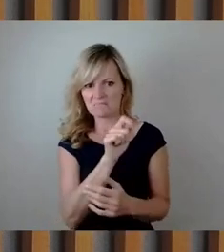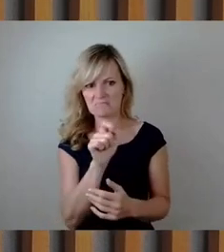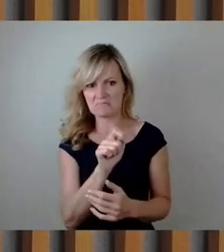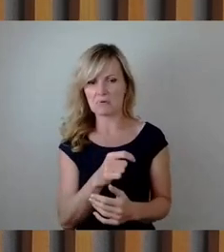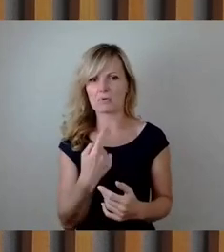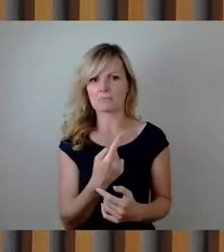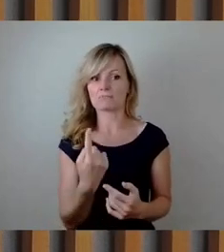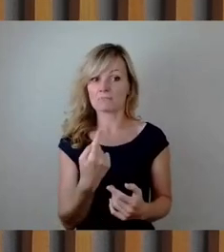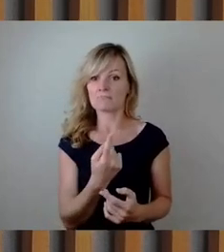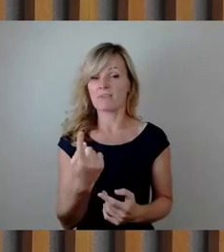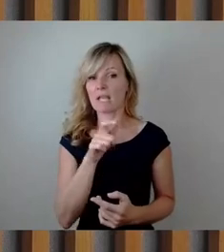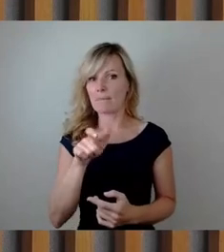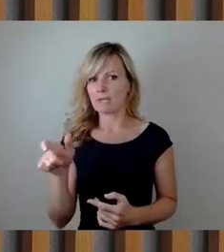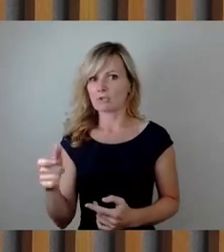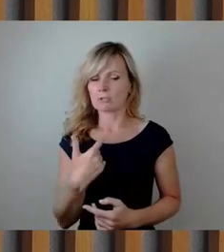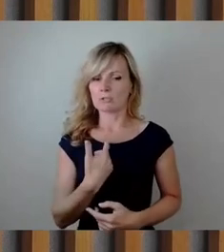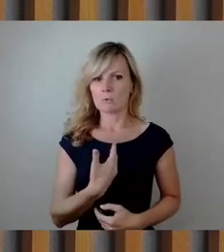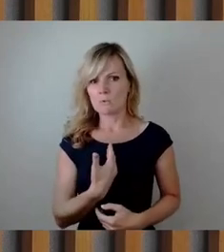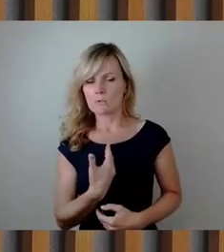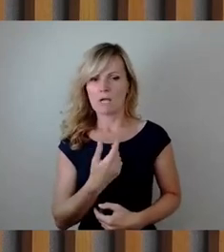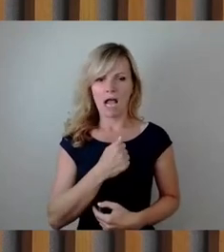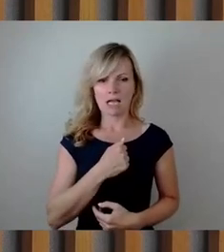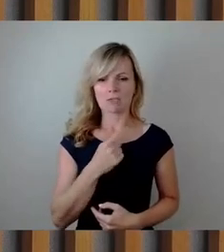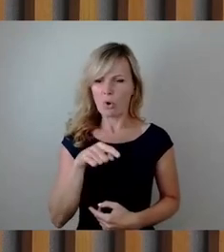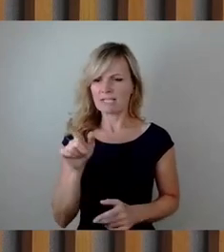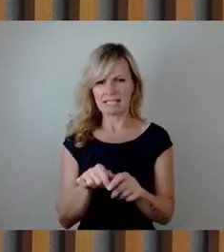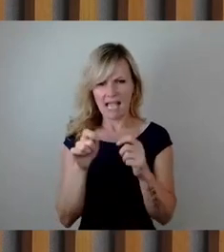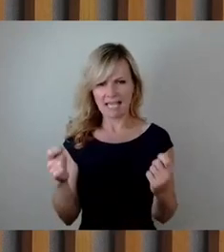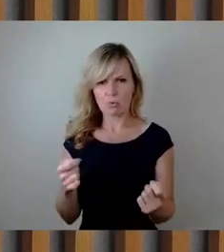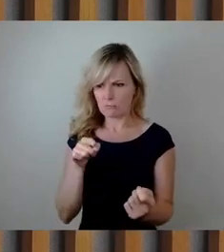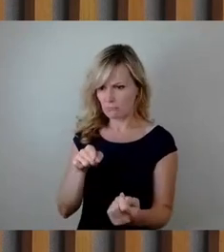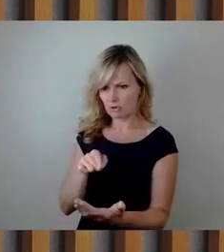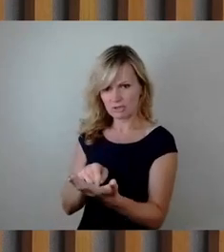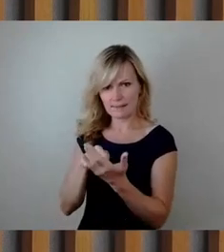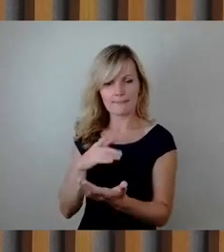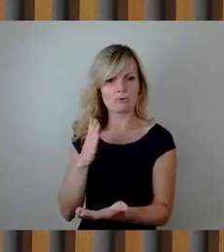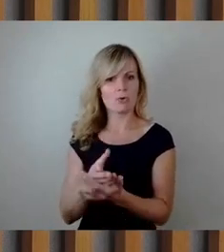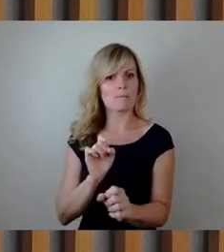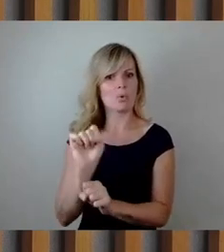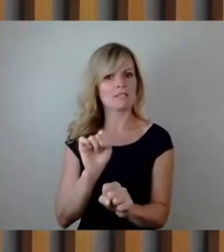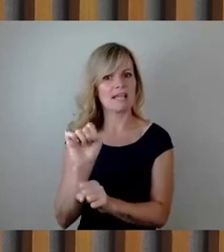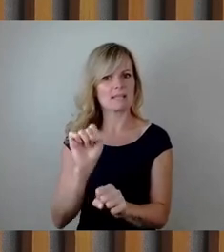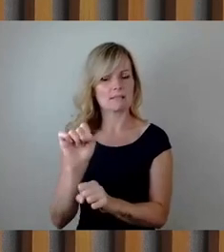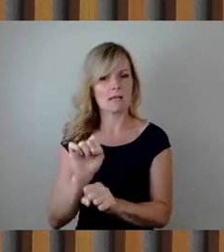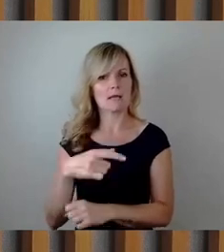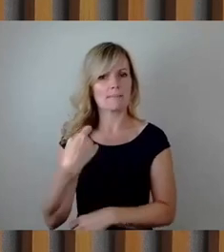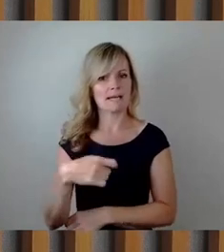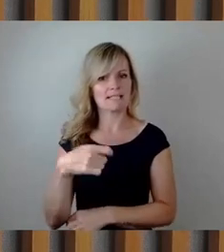in einer Zeitung nachlesen können bereits den Protest des Präsidenten des